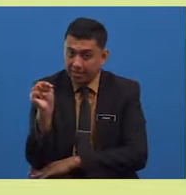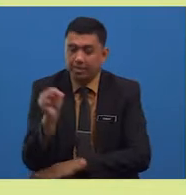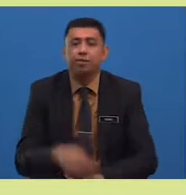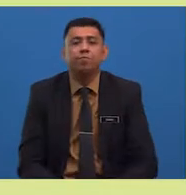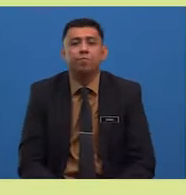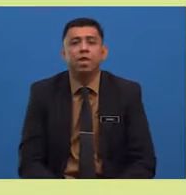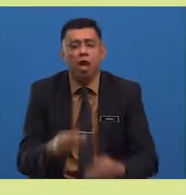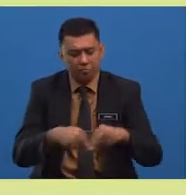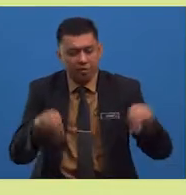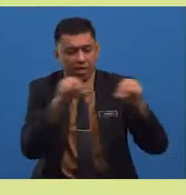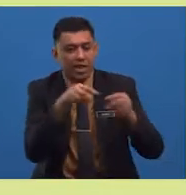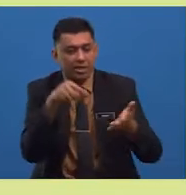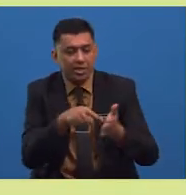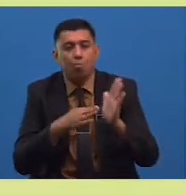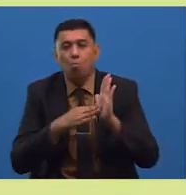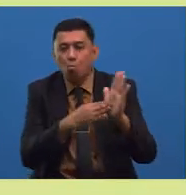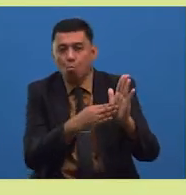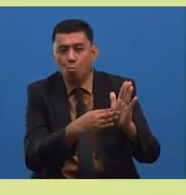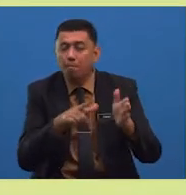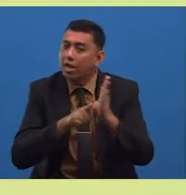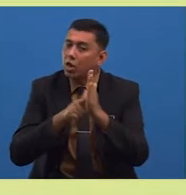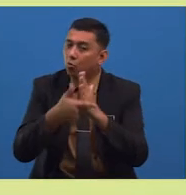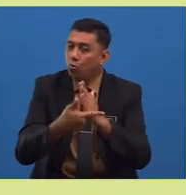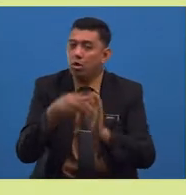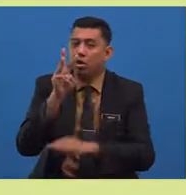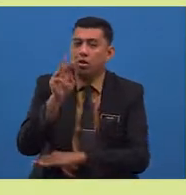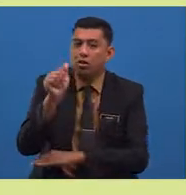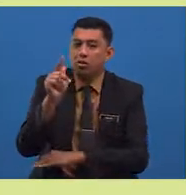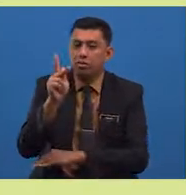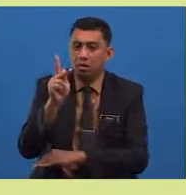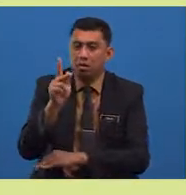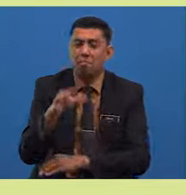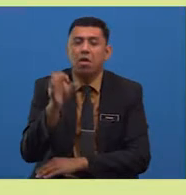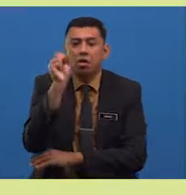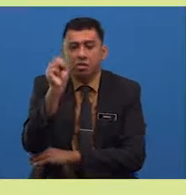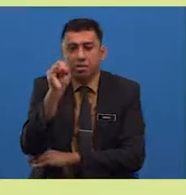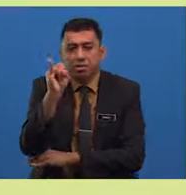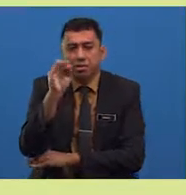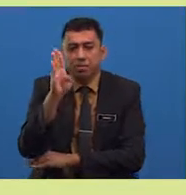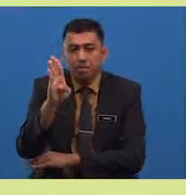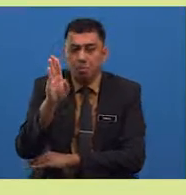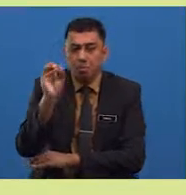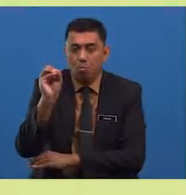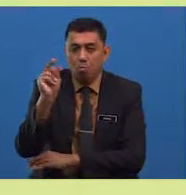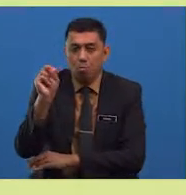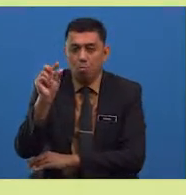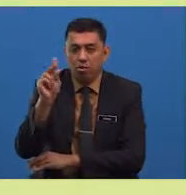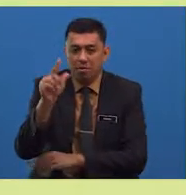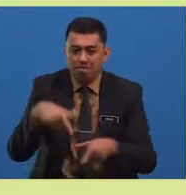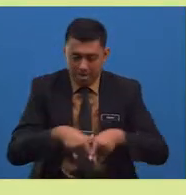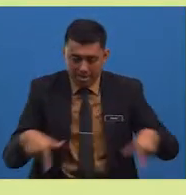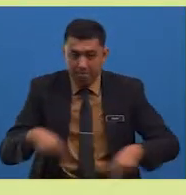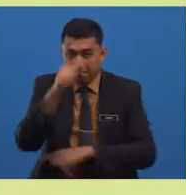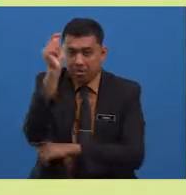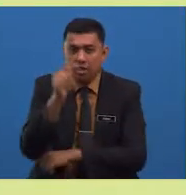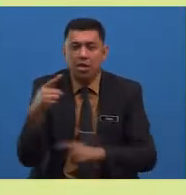nilai ini dibuktikan melalui watak si bongsu berani bertanya kepada